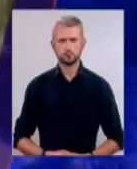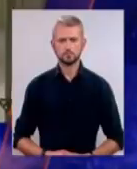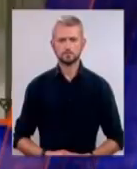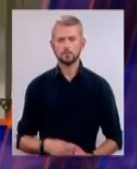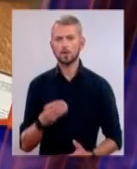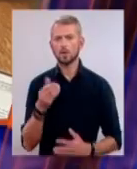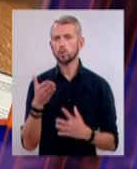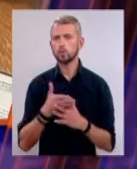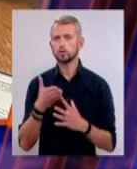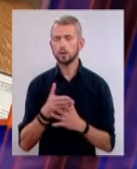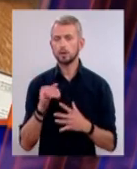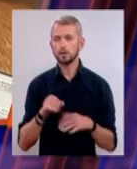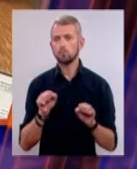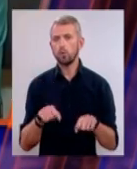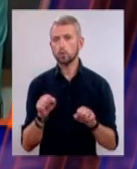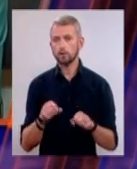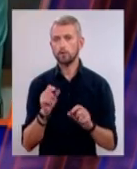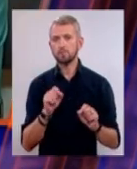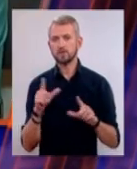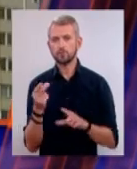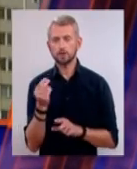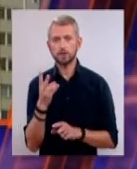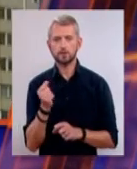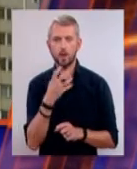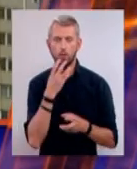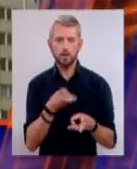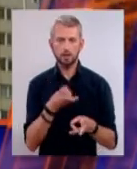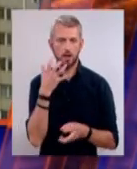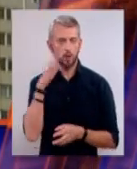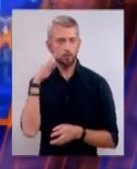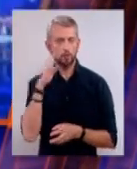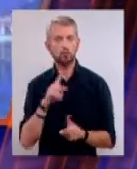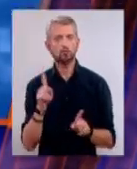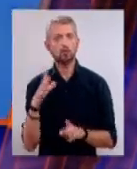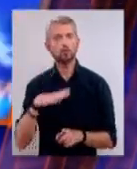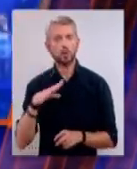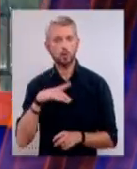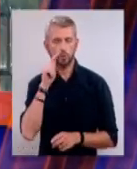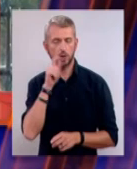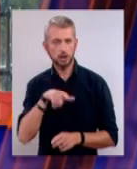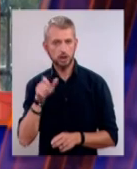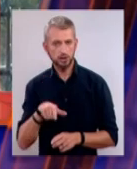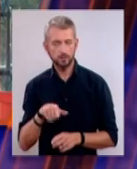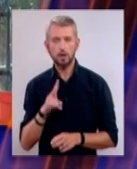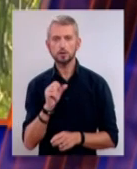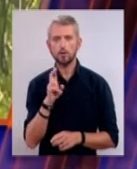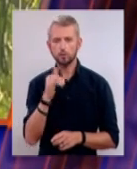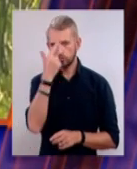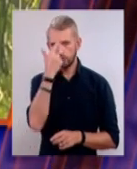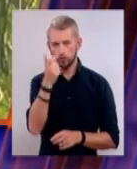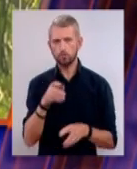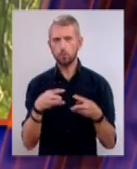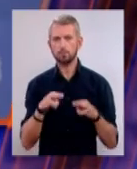Субсидії і можливе підвищення тарифів на опалення і гарячу воду. Що чекає українців? НАБУ повідомило міністру